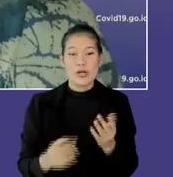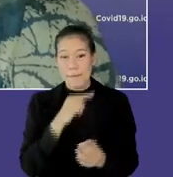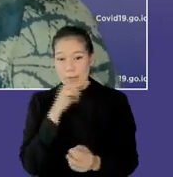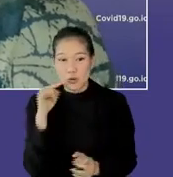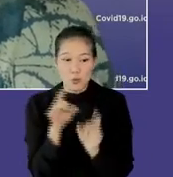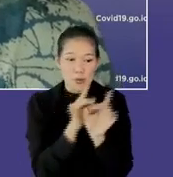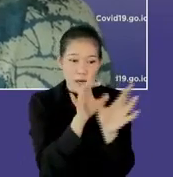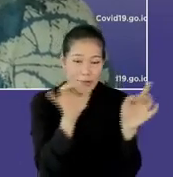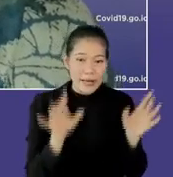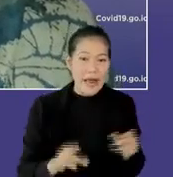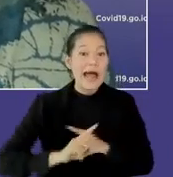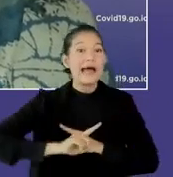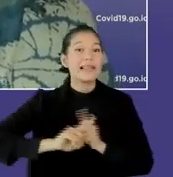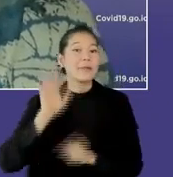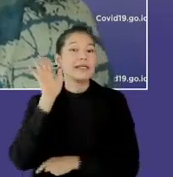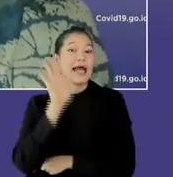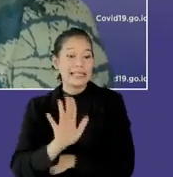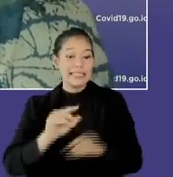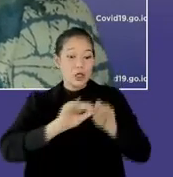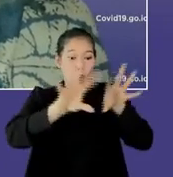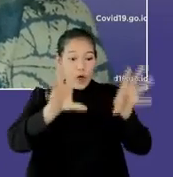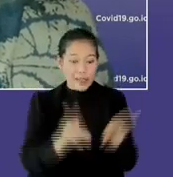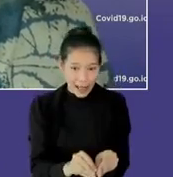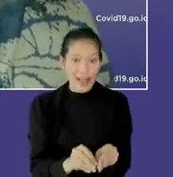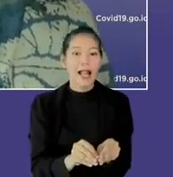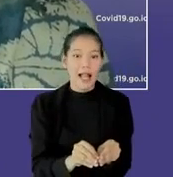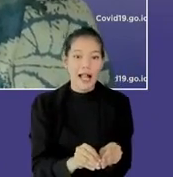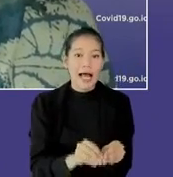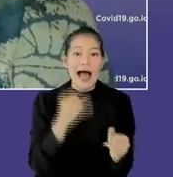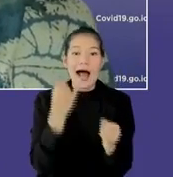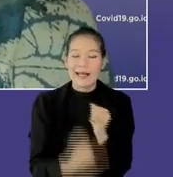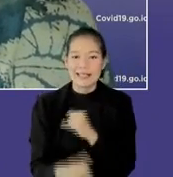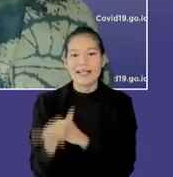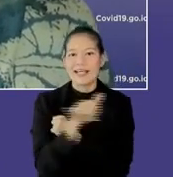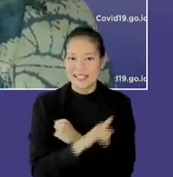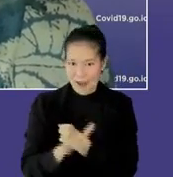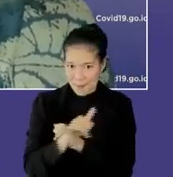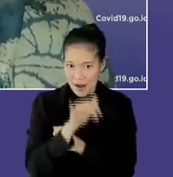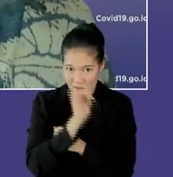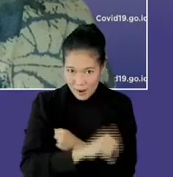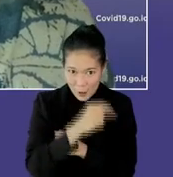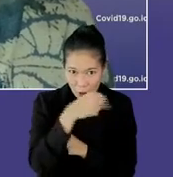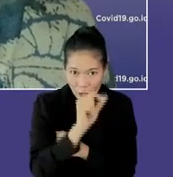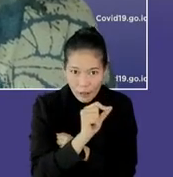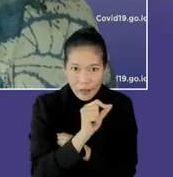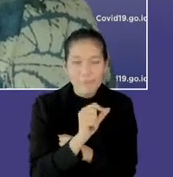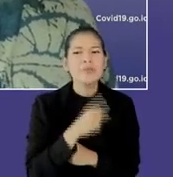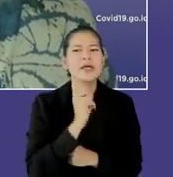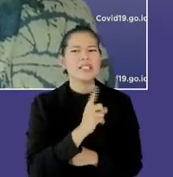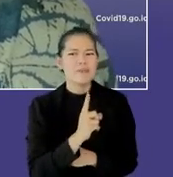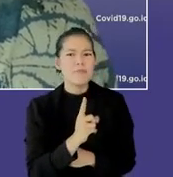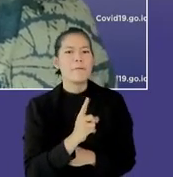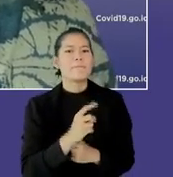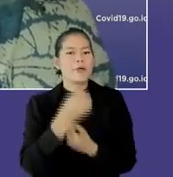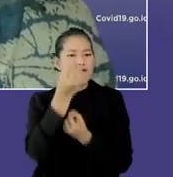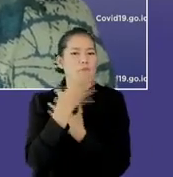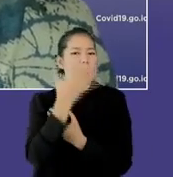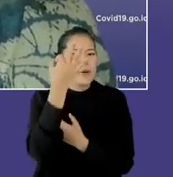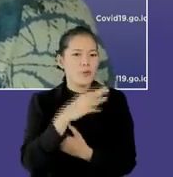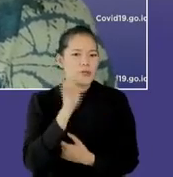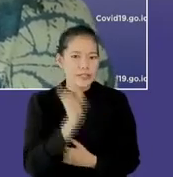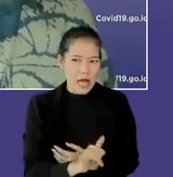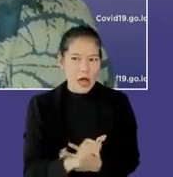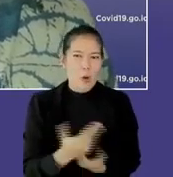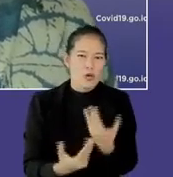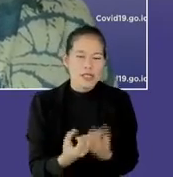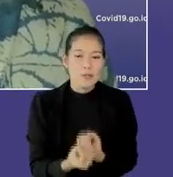minggu bisa berbeda, tapi nanti overallnya, jumlah akhirnya akan sama dong, dokter Dewi pastikan, karena kan nanti akan di update, memang betul,